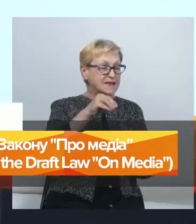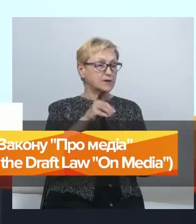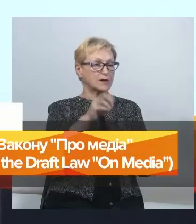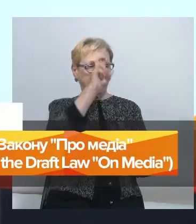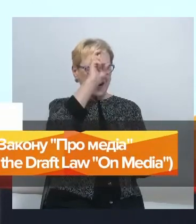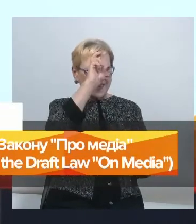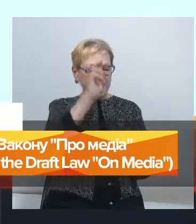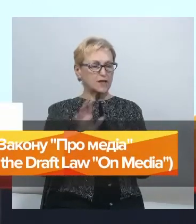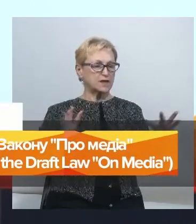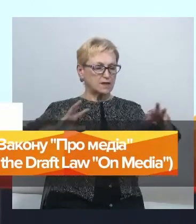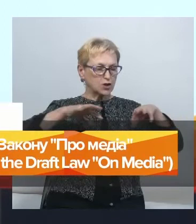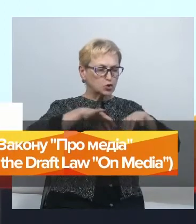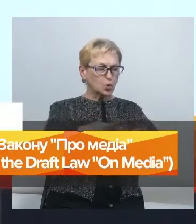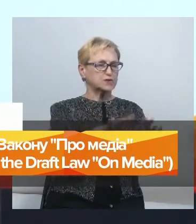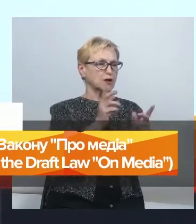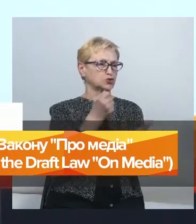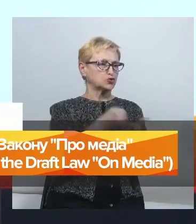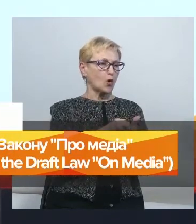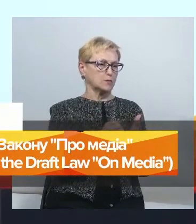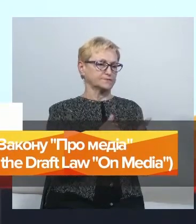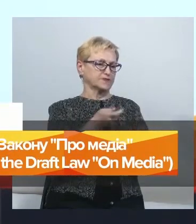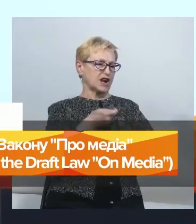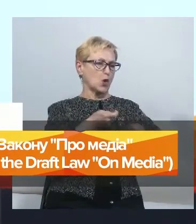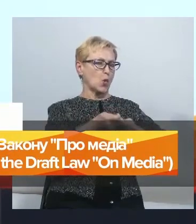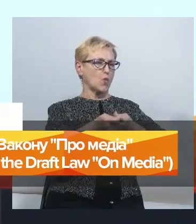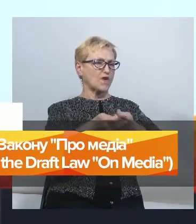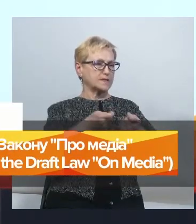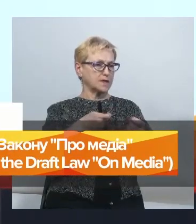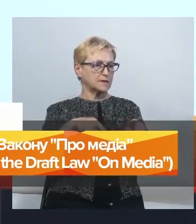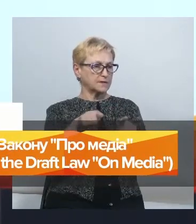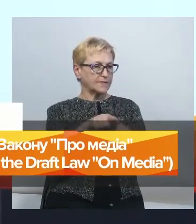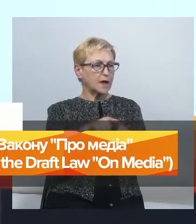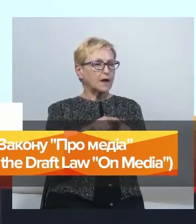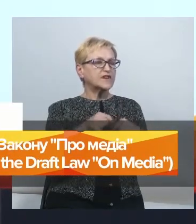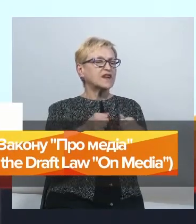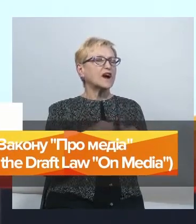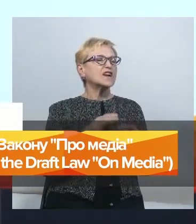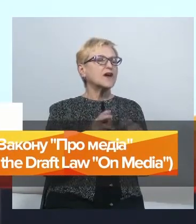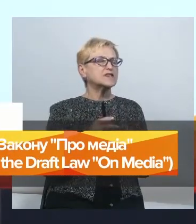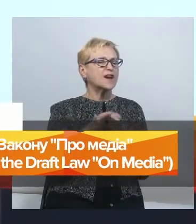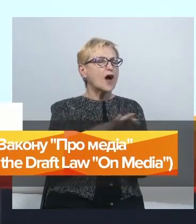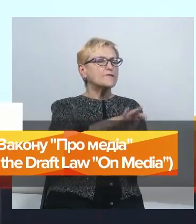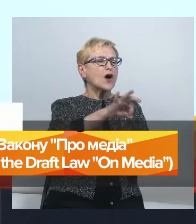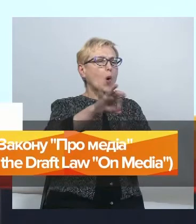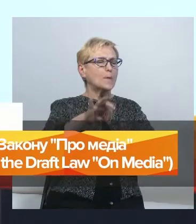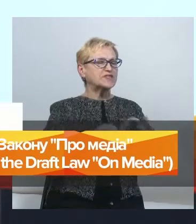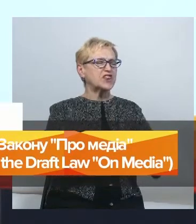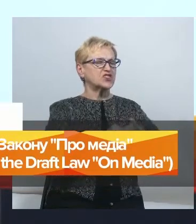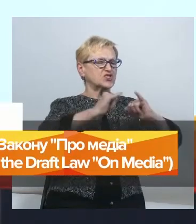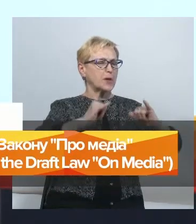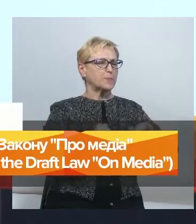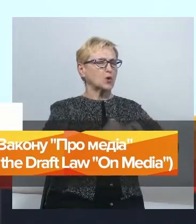інтернету. Тому що інтернет розвивається в такій геометричній прогресії, вже там понад 4